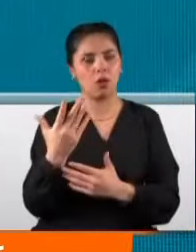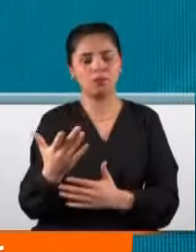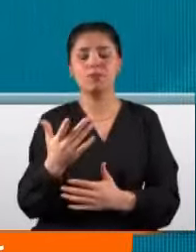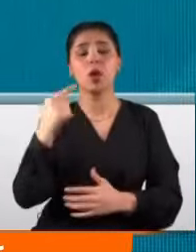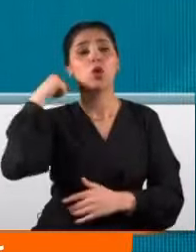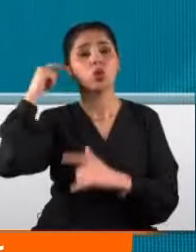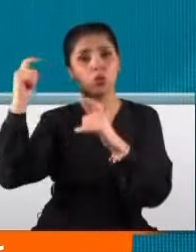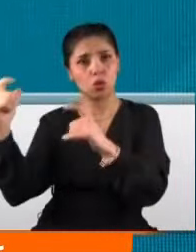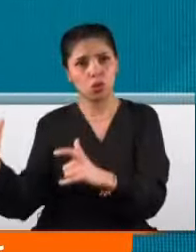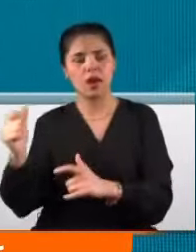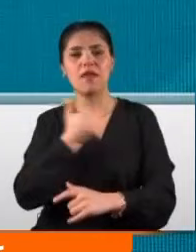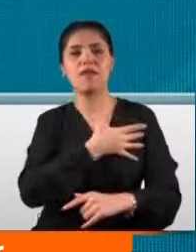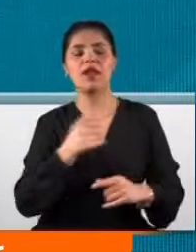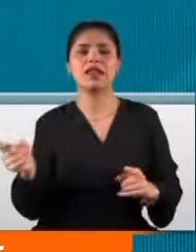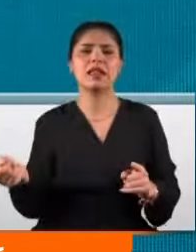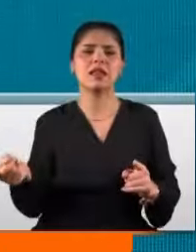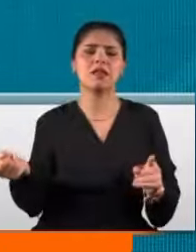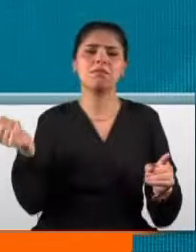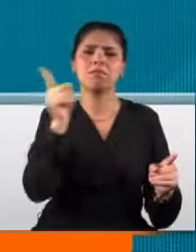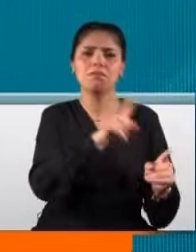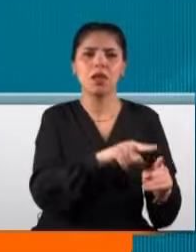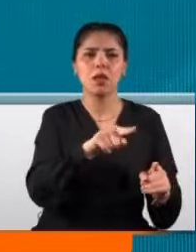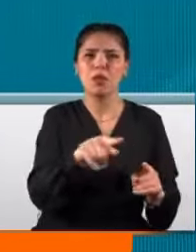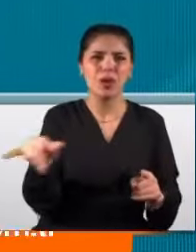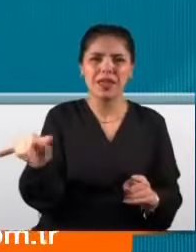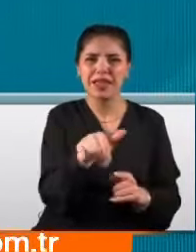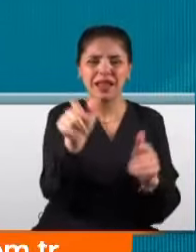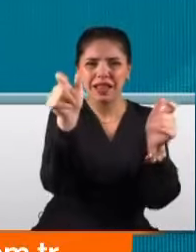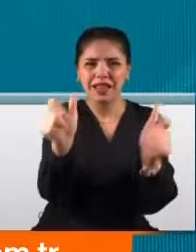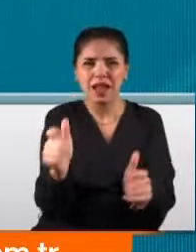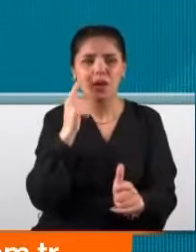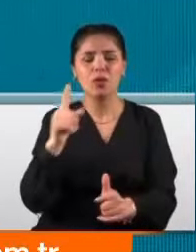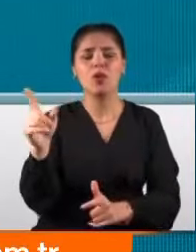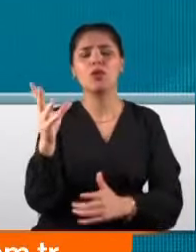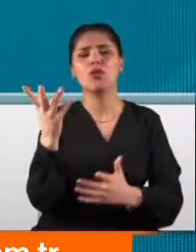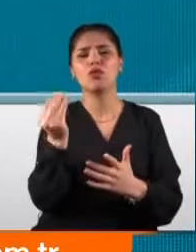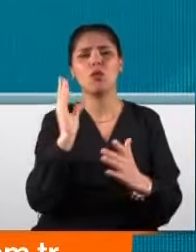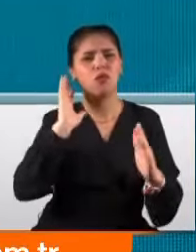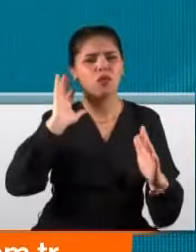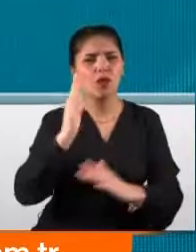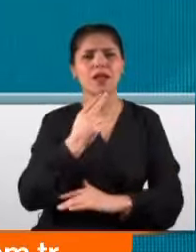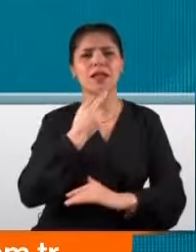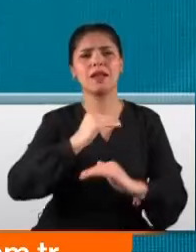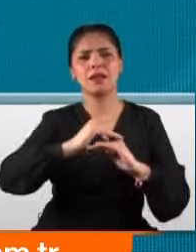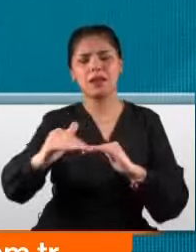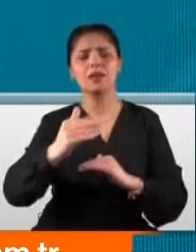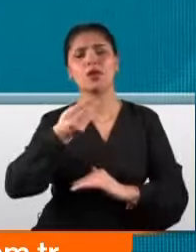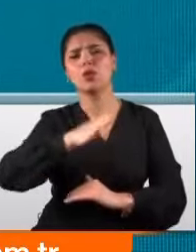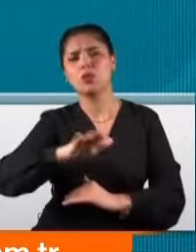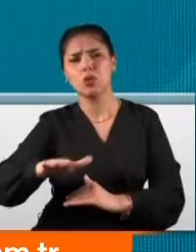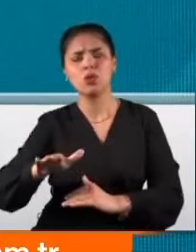hemen burunlarının dibindeki bölgelerde on binlerce kadın ve çocuğun